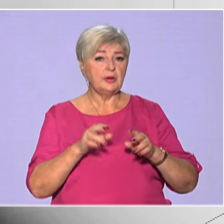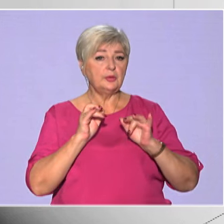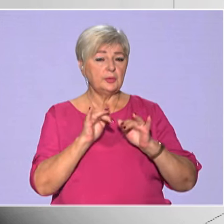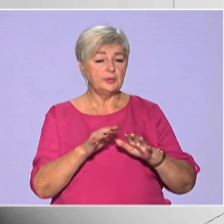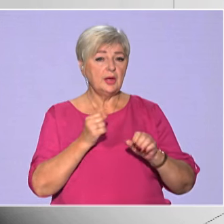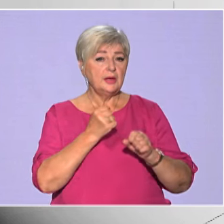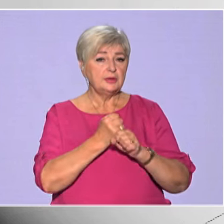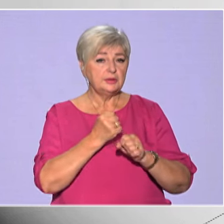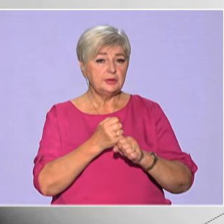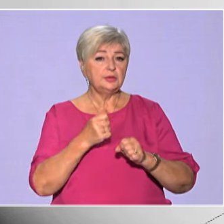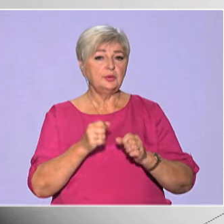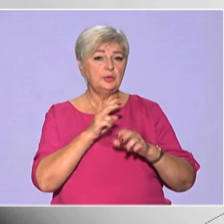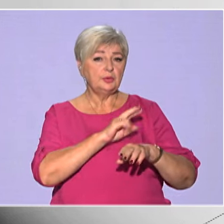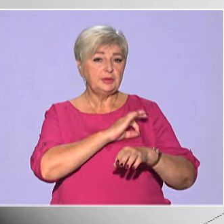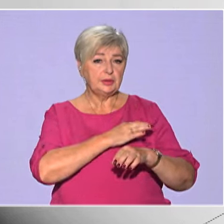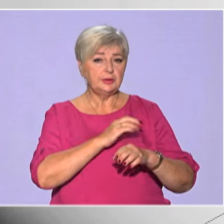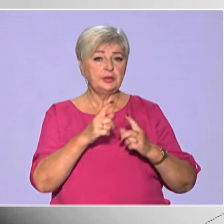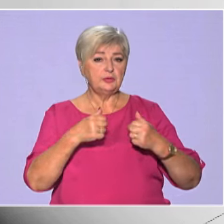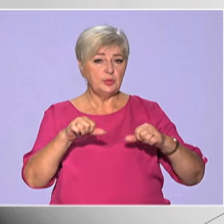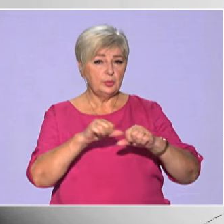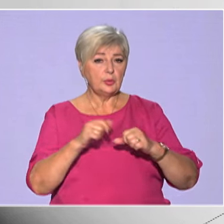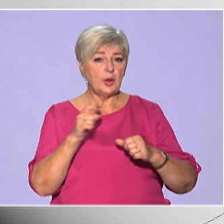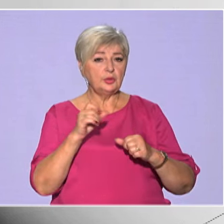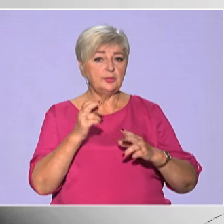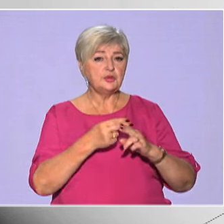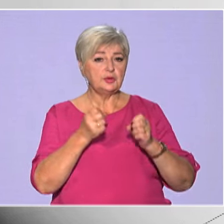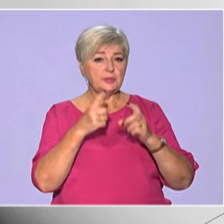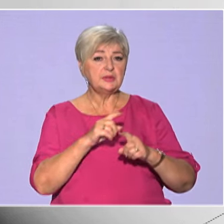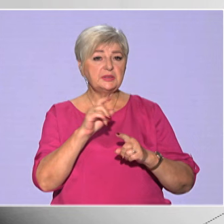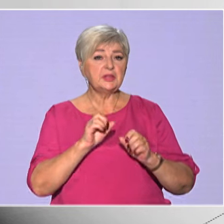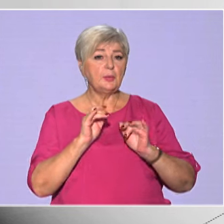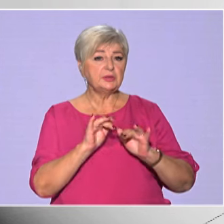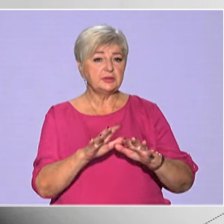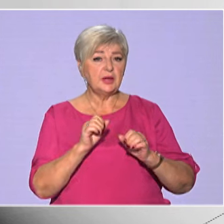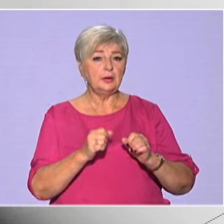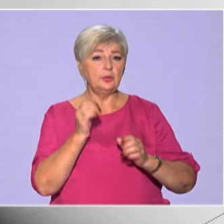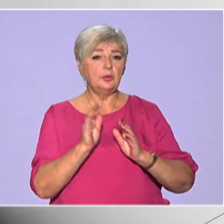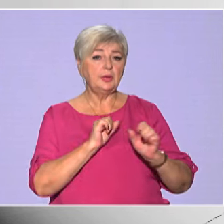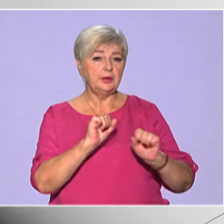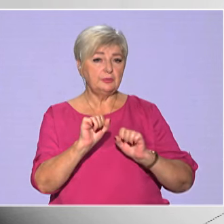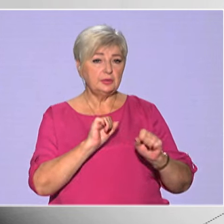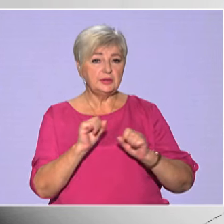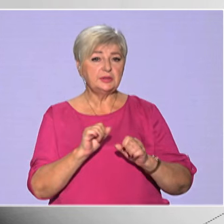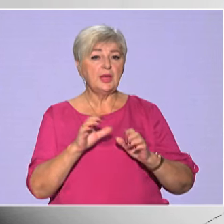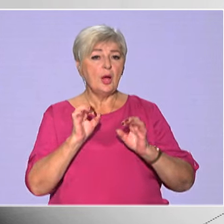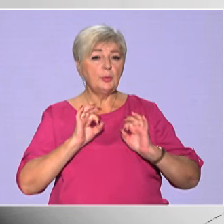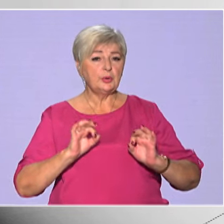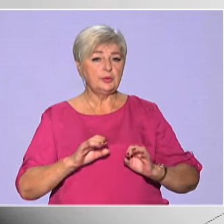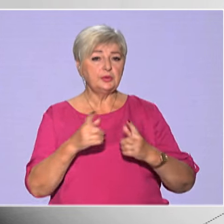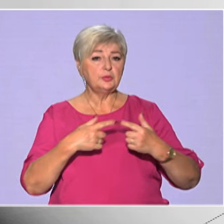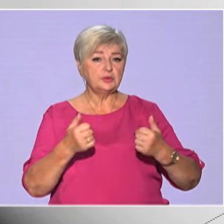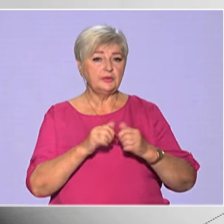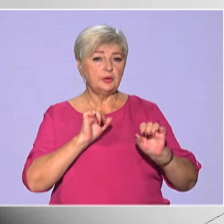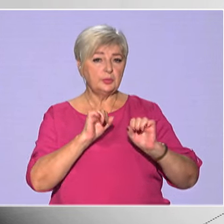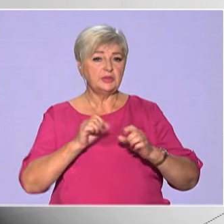провадженні здійснювали детективи Бюро економічної безпеки за процесуального керівництва спеціалізованої прокуратури у сфері оборони